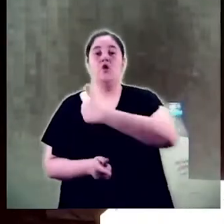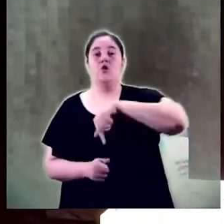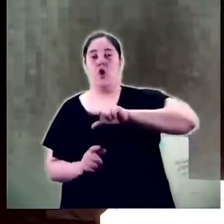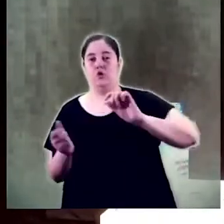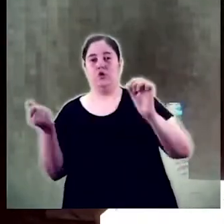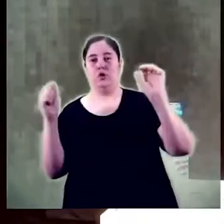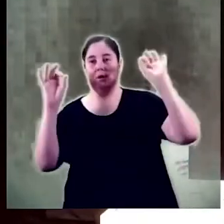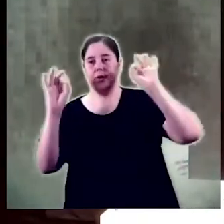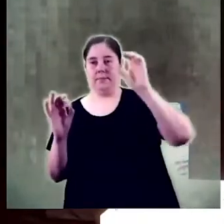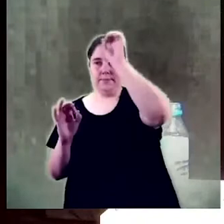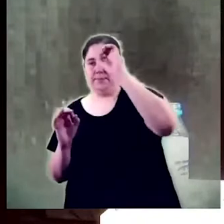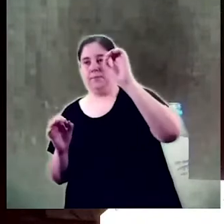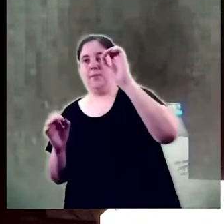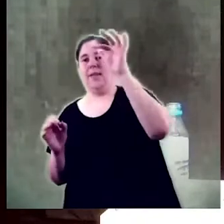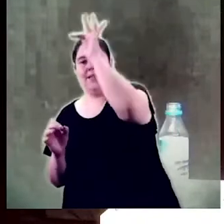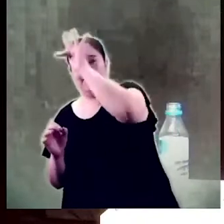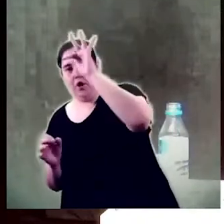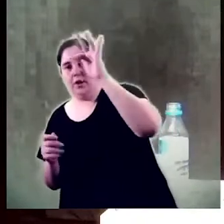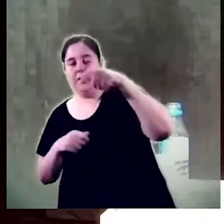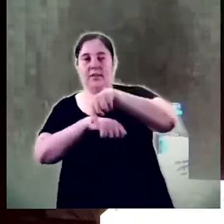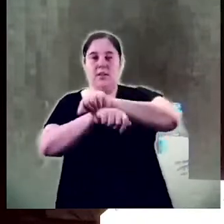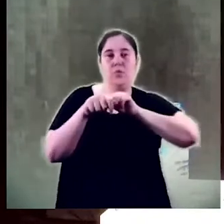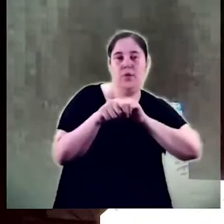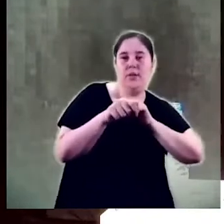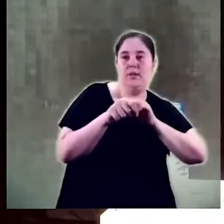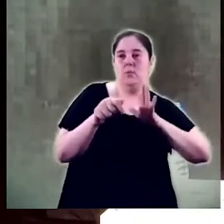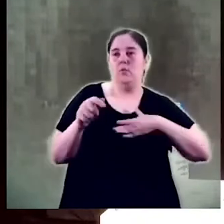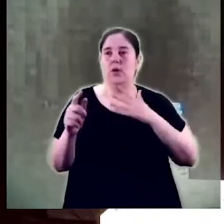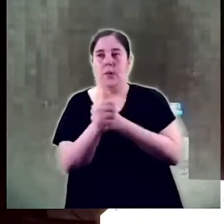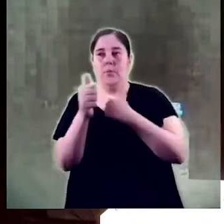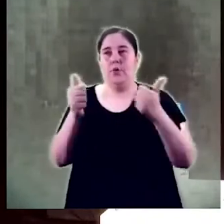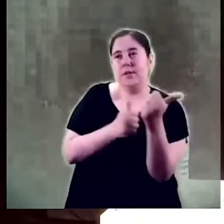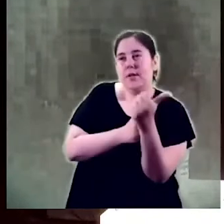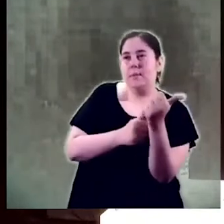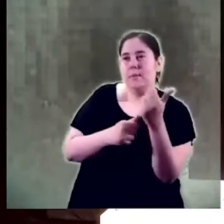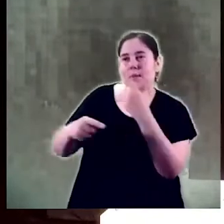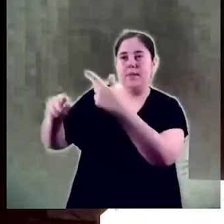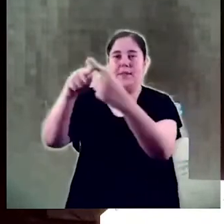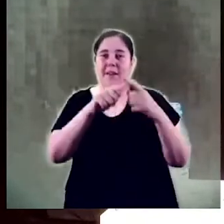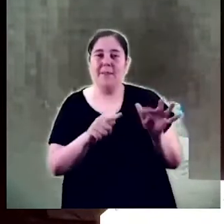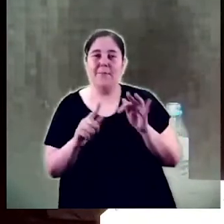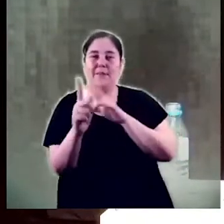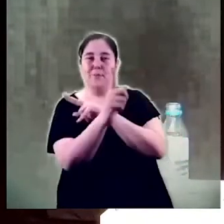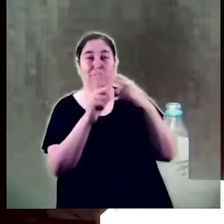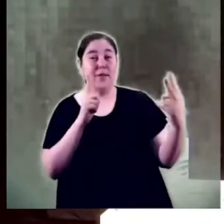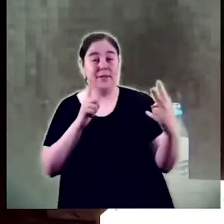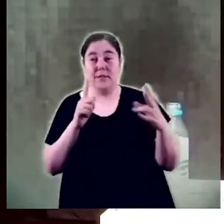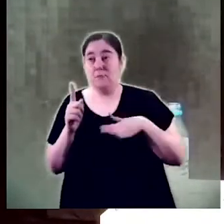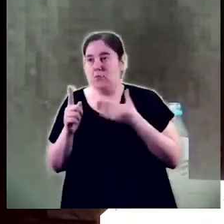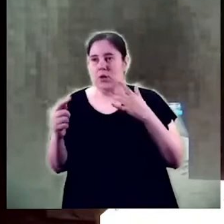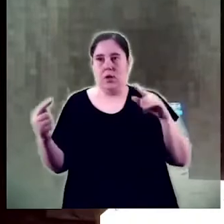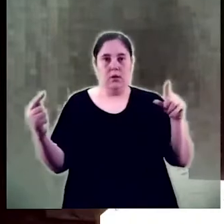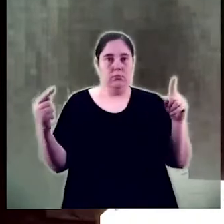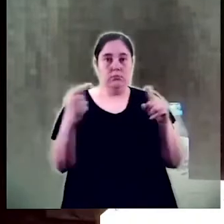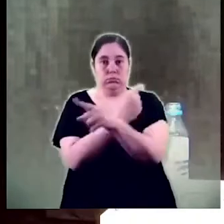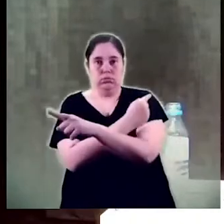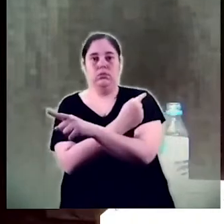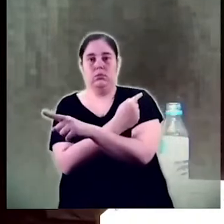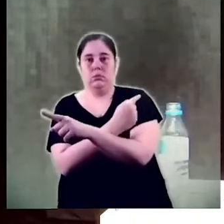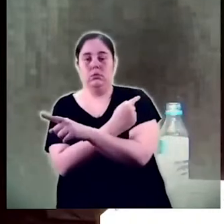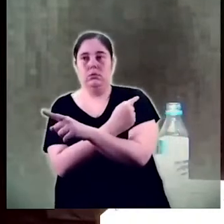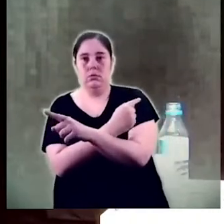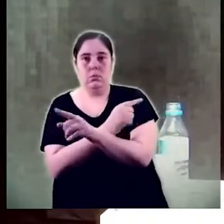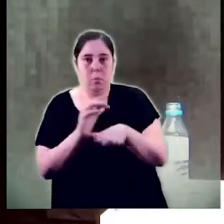polítics focalitzen en aspectes que no sempre prioritzem igual i els acarem a més des de mirades que poden ser divergents i fins i tot